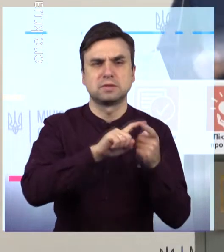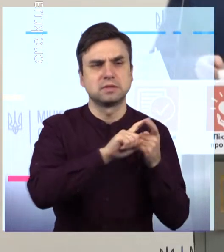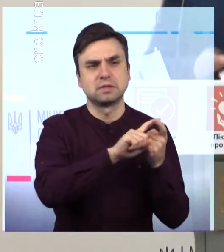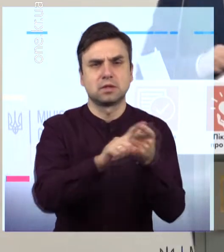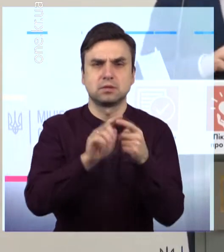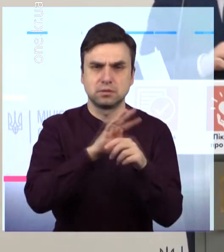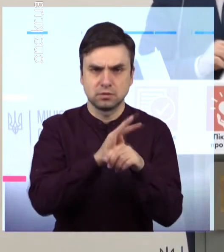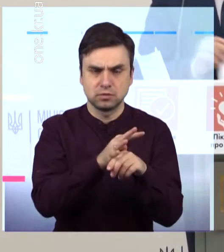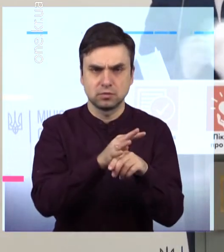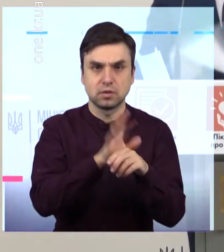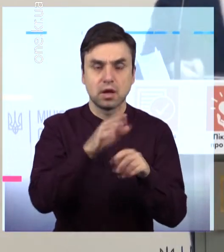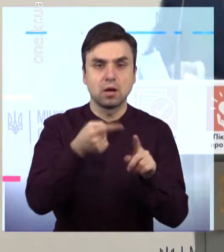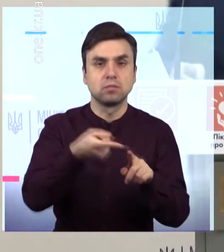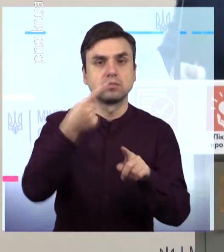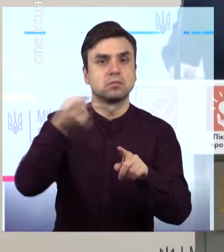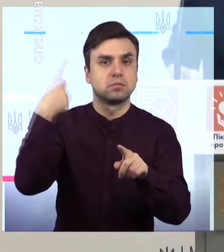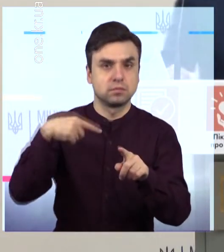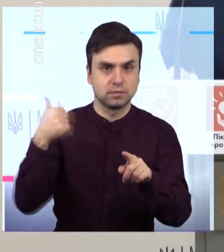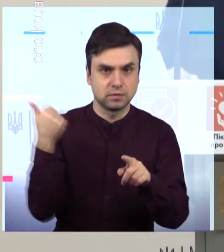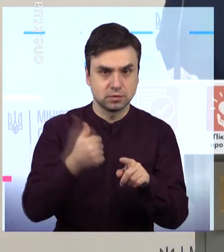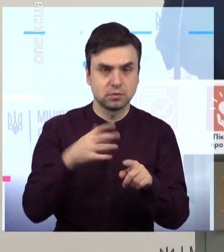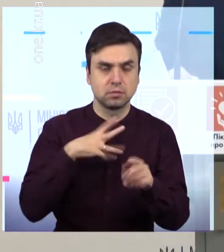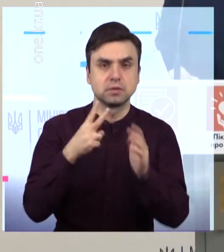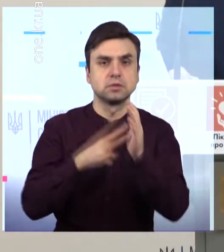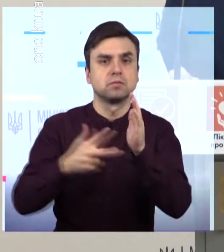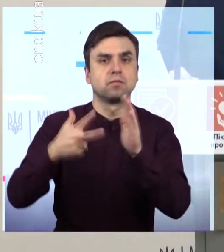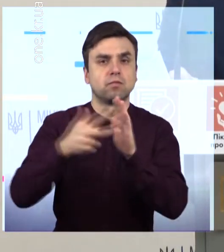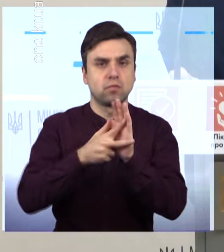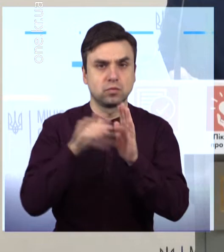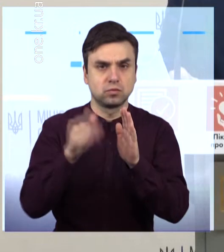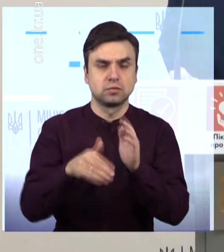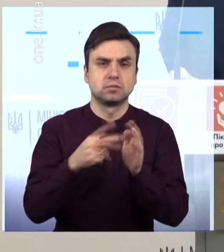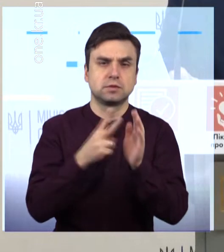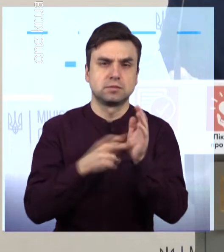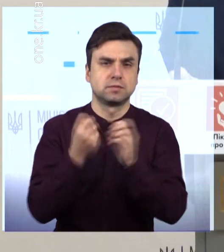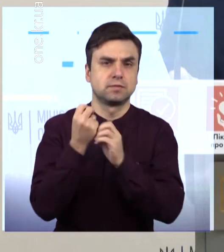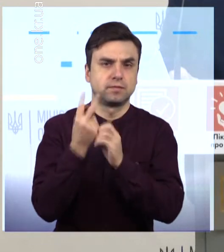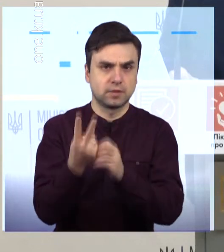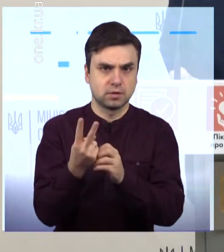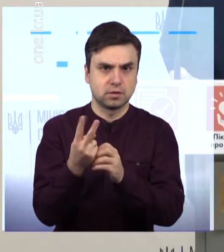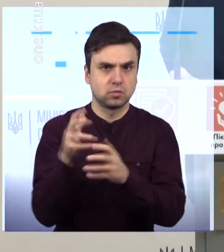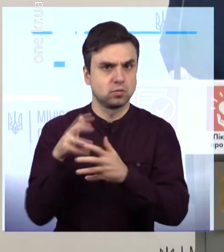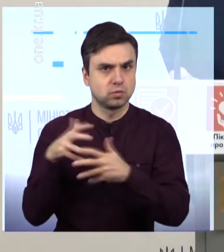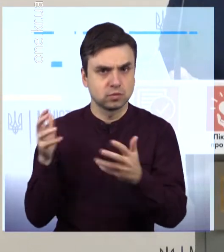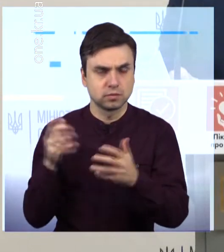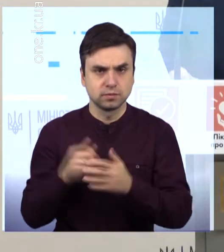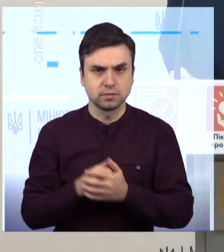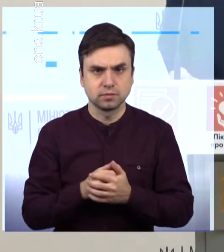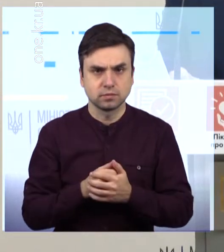позаминулого тижня, де було 78 тисяч 712 Я вам хочу повідомити, що це вже